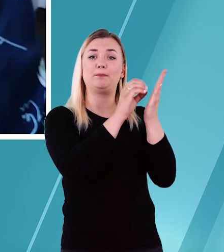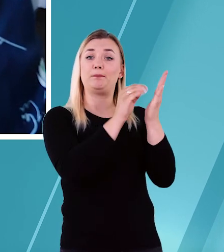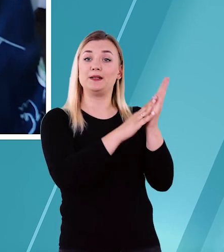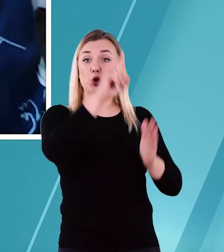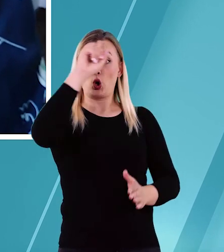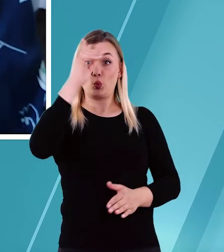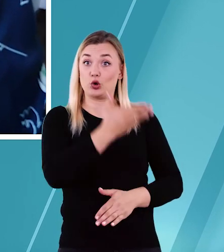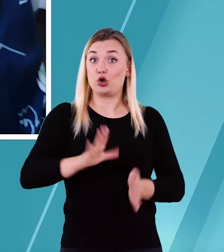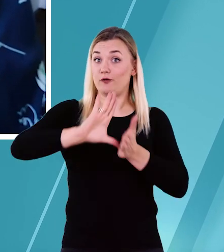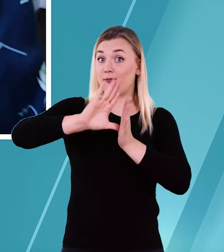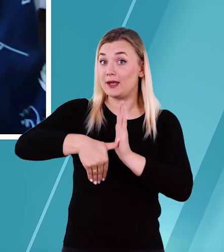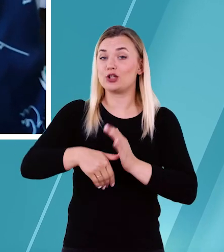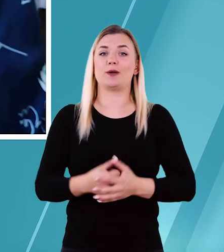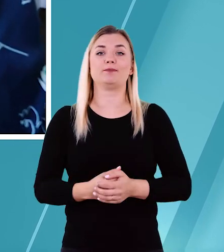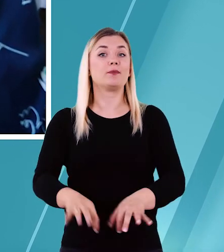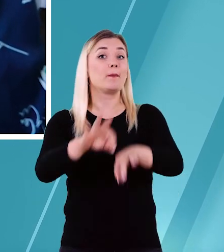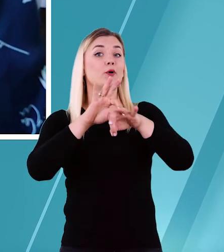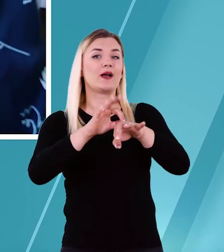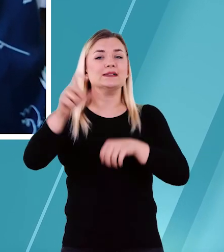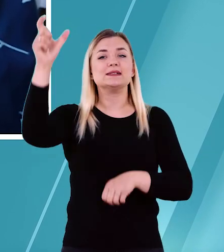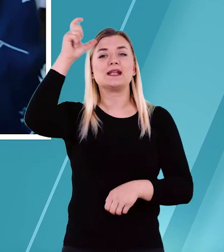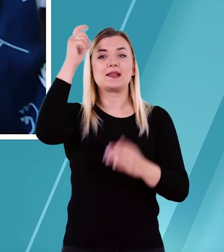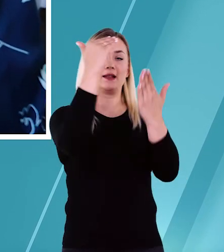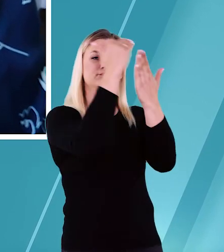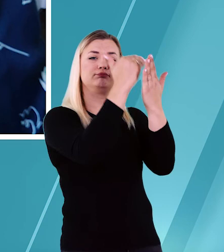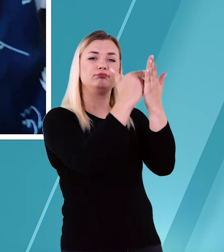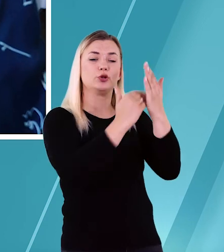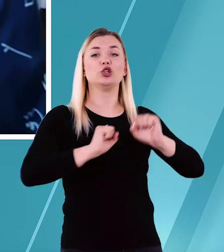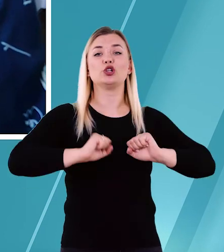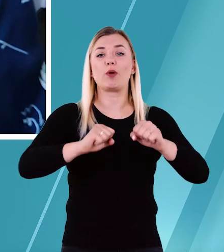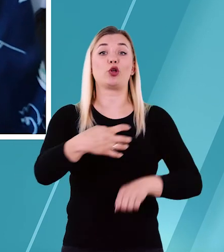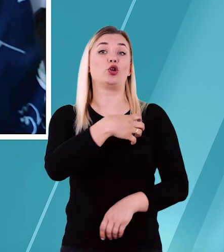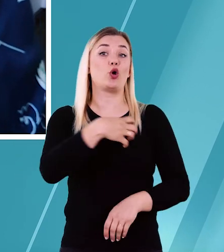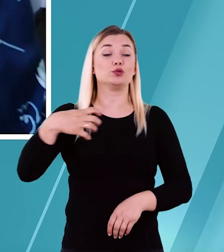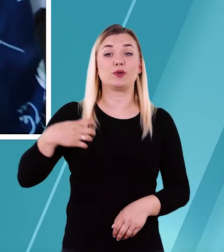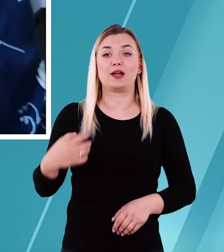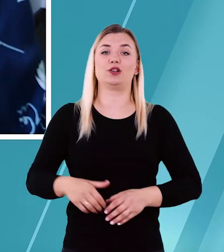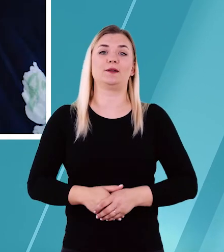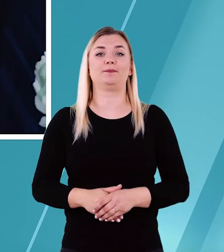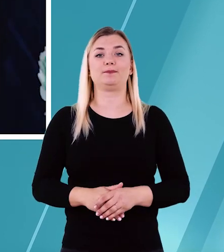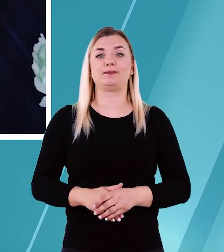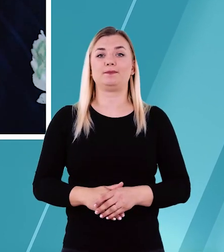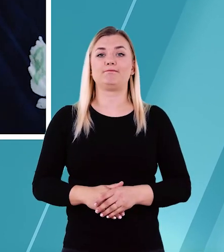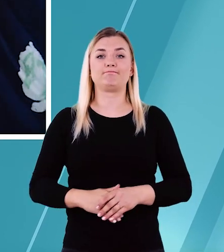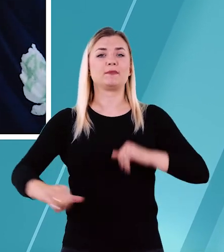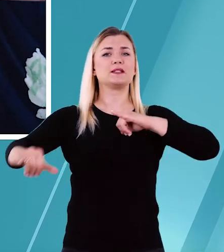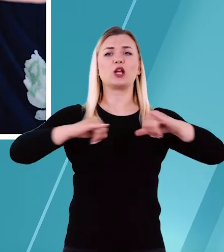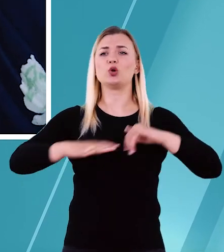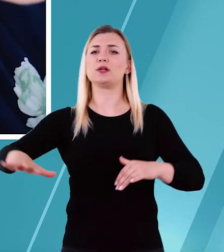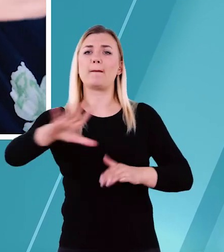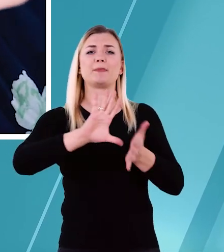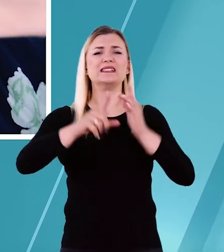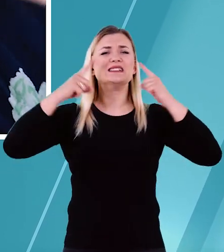ludności w mieście, prowadzi centralną ewidencję działalności gospodarczej, zarządza